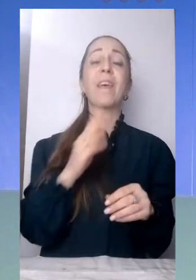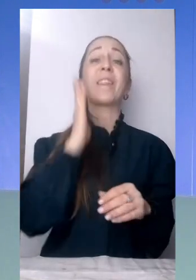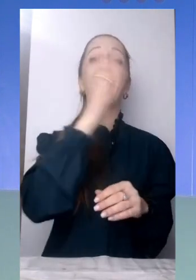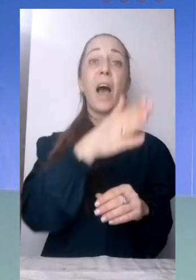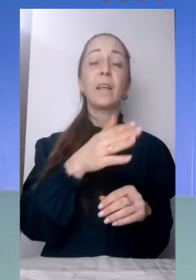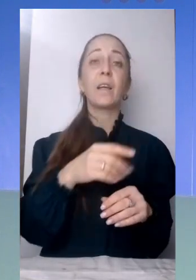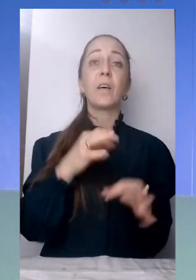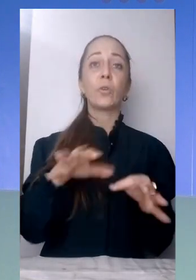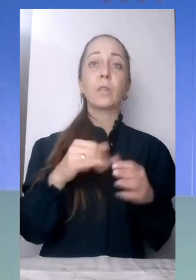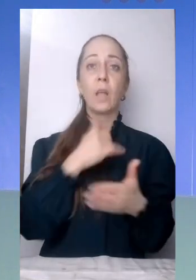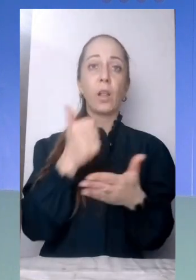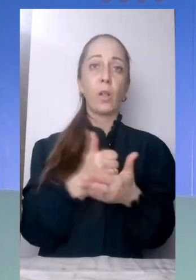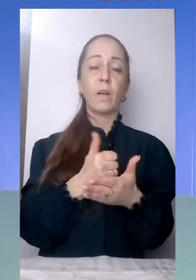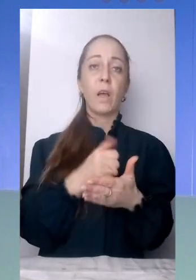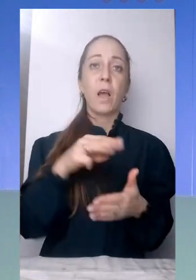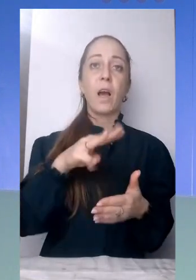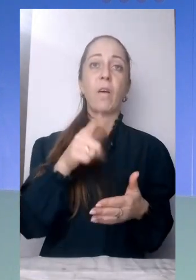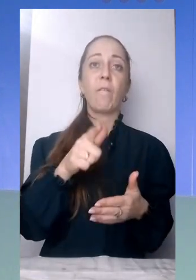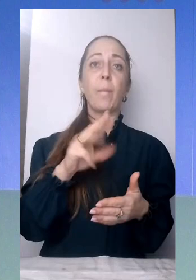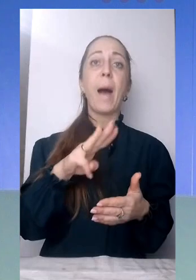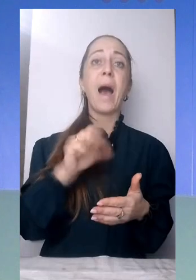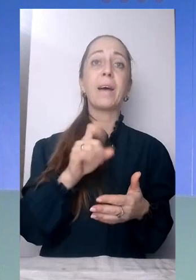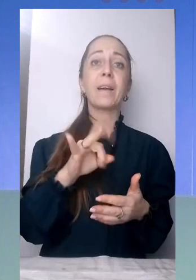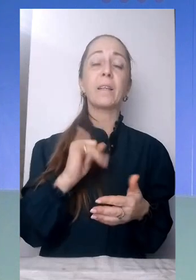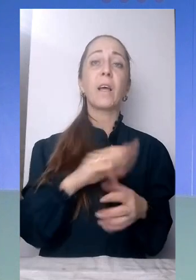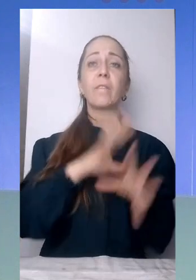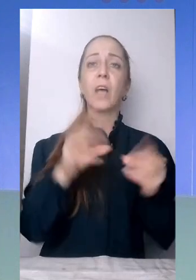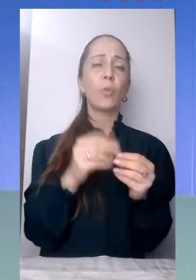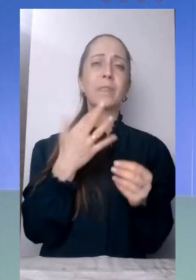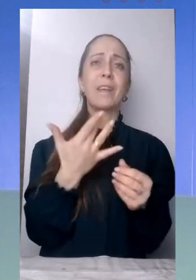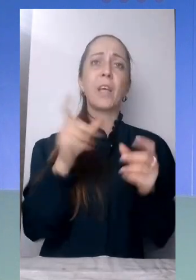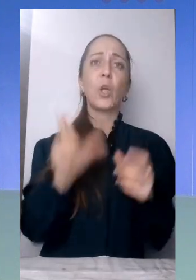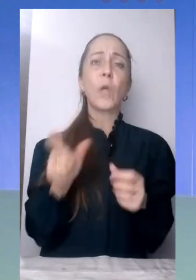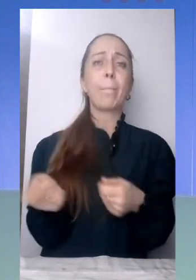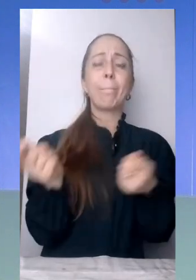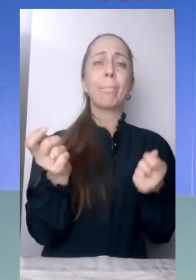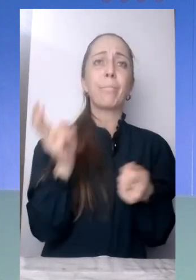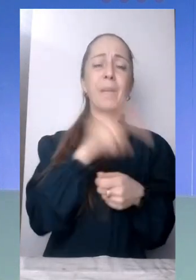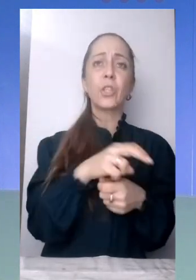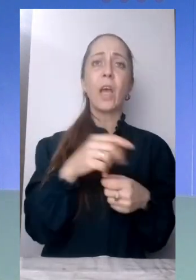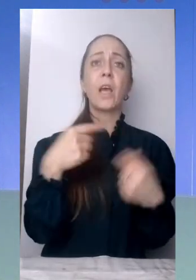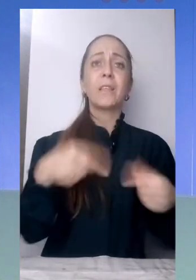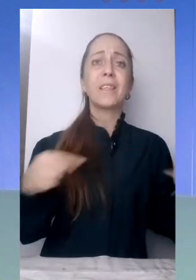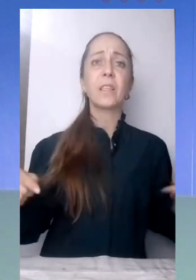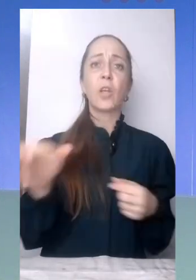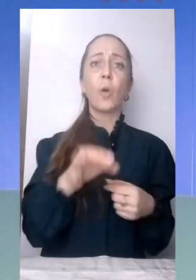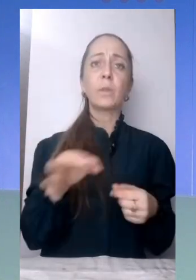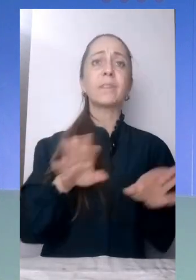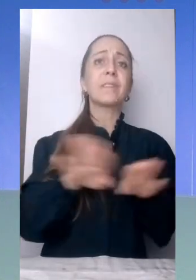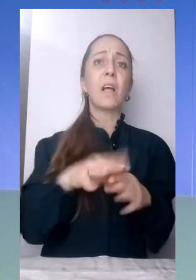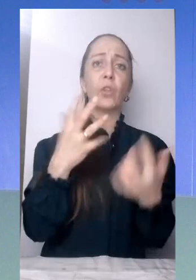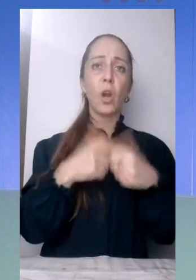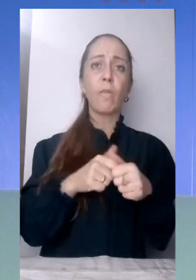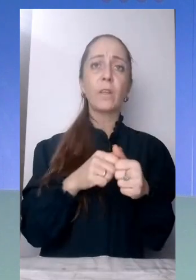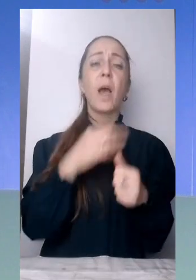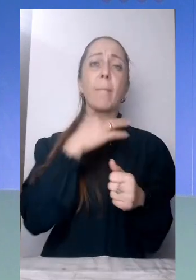Гаркава. Скільки загалом приїздить людей з інших областей, порахувати, каже, складно, бо багато із них шукають помешкання самостійно.